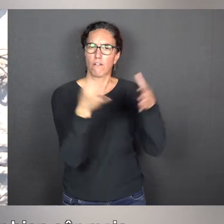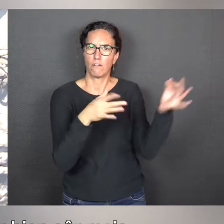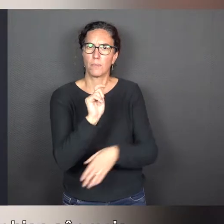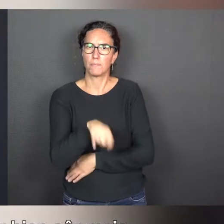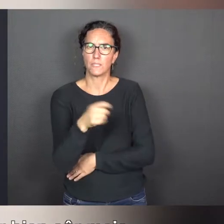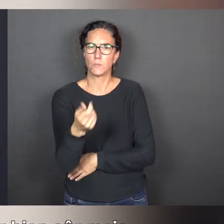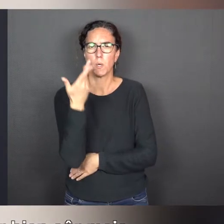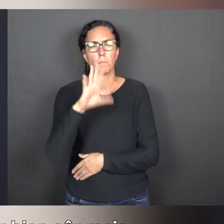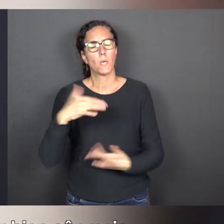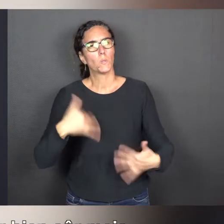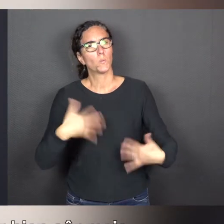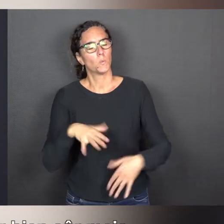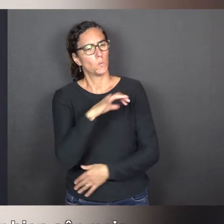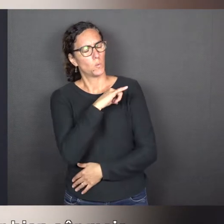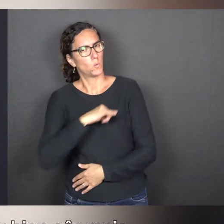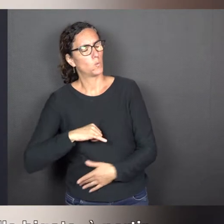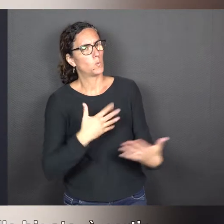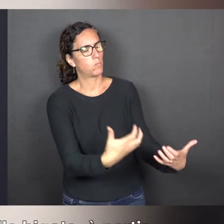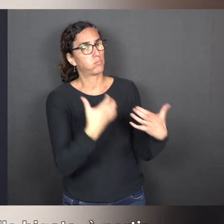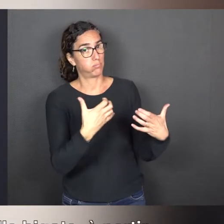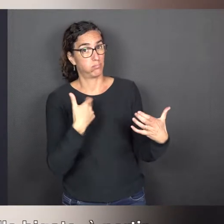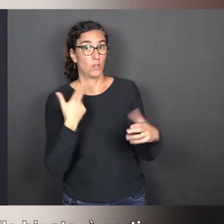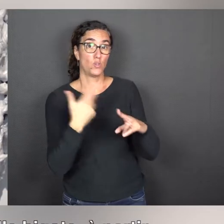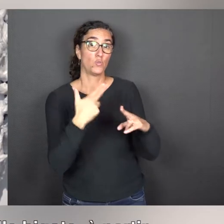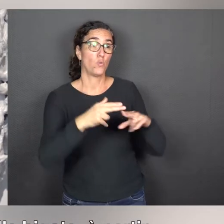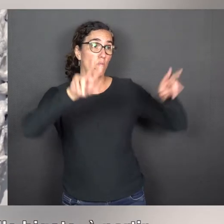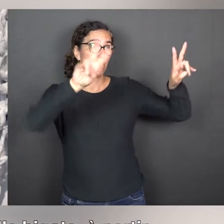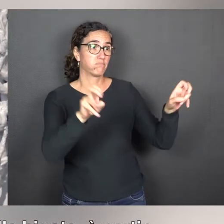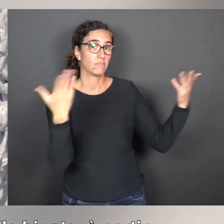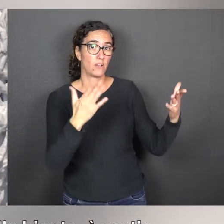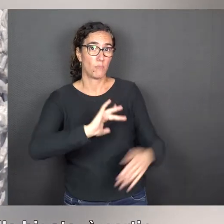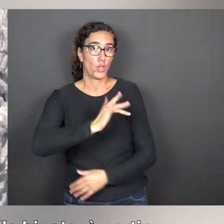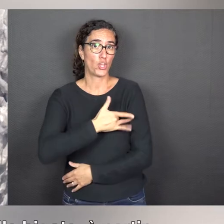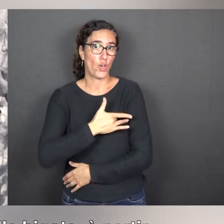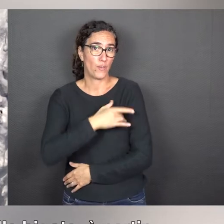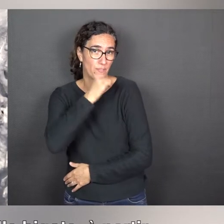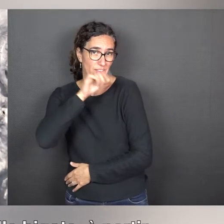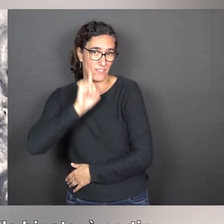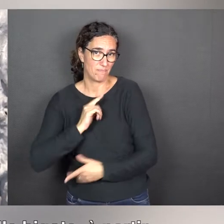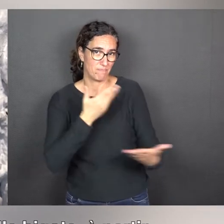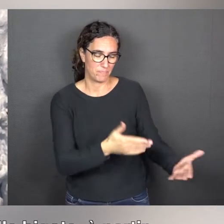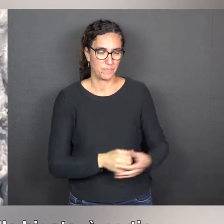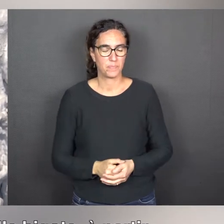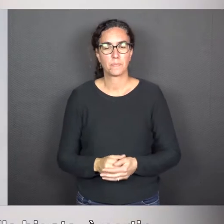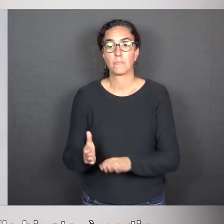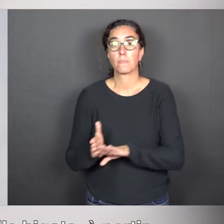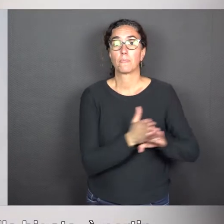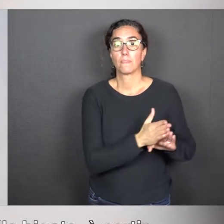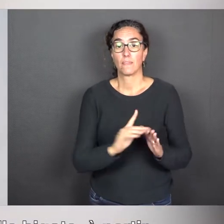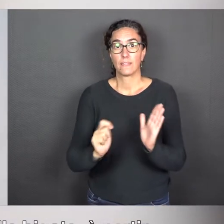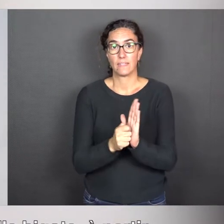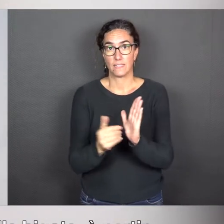aussi beaucoup de cruauté sur ce tableau qu'elle a appelé « cœur de vieille bigote ». À partir de 1964,